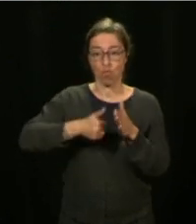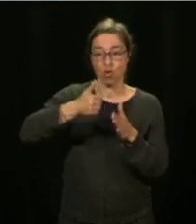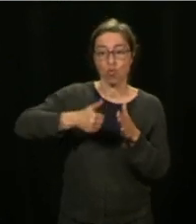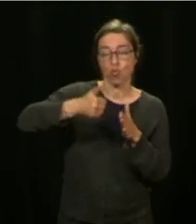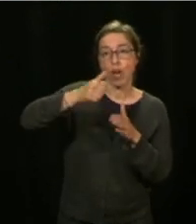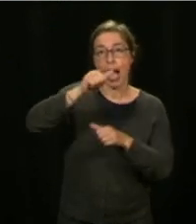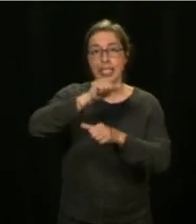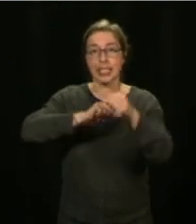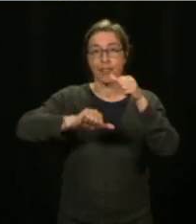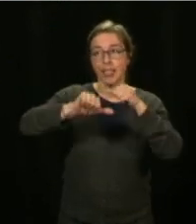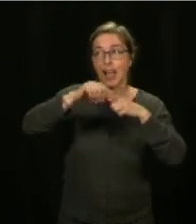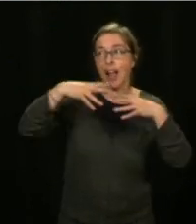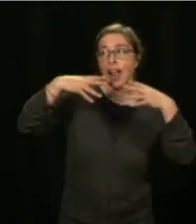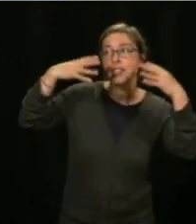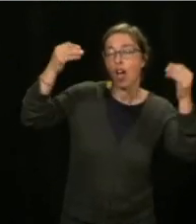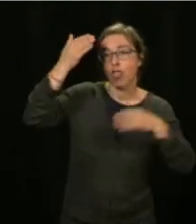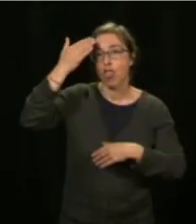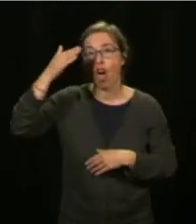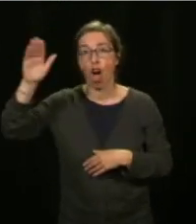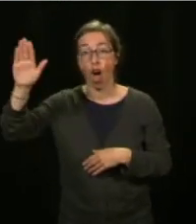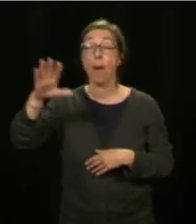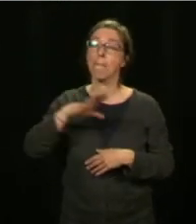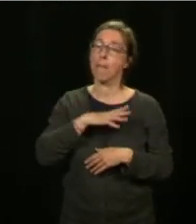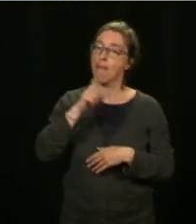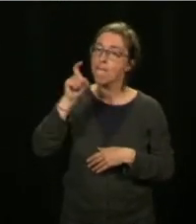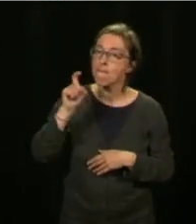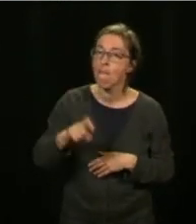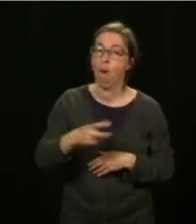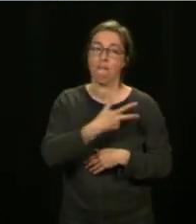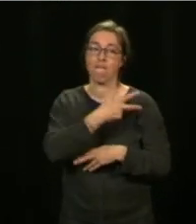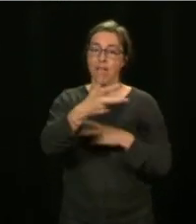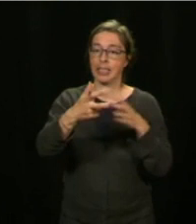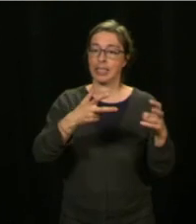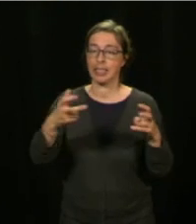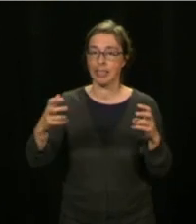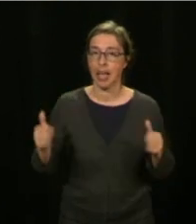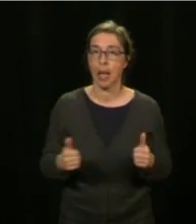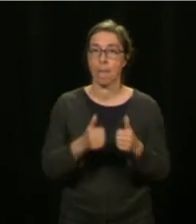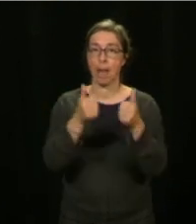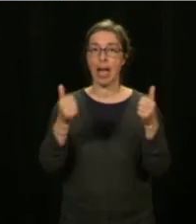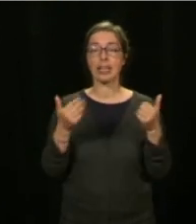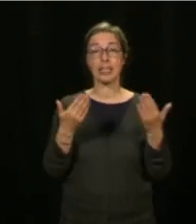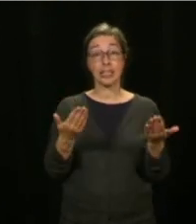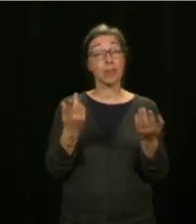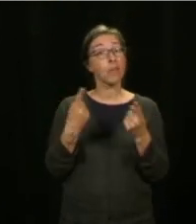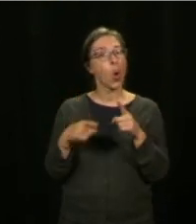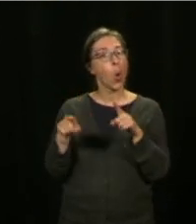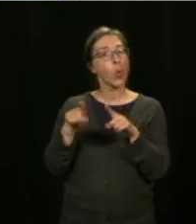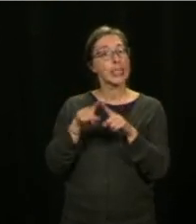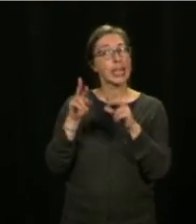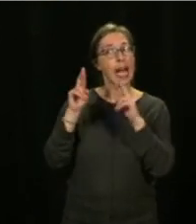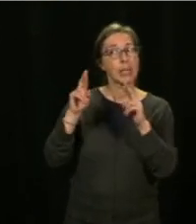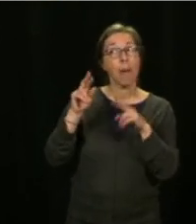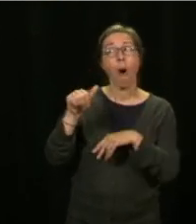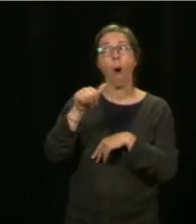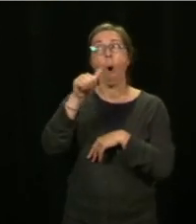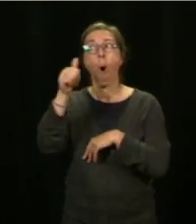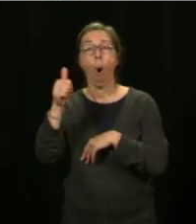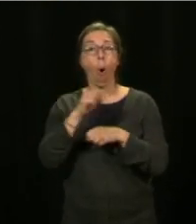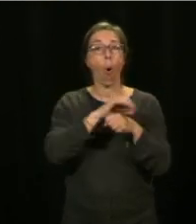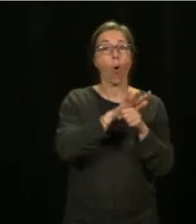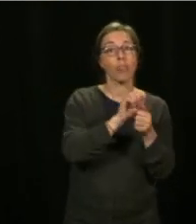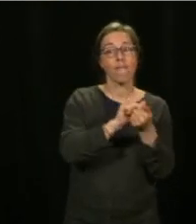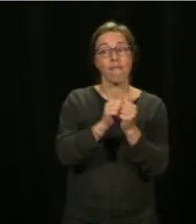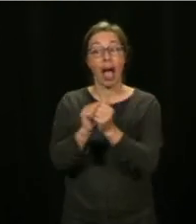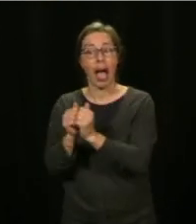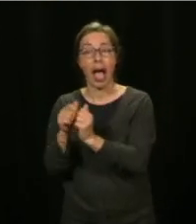population vaccinée adéquatement. Il faut parler ici de ne être d'introduction de nouveaux variants. faut parler... Je ne pas si vous comprenez tout ça, là, c'est pour ça que je vous